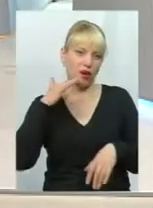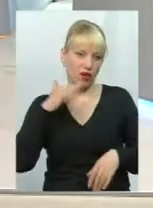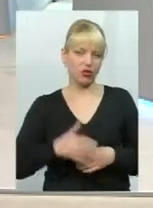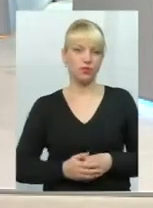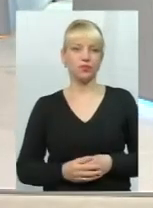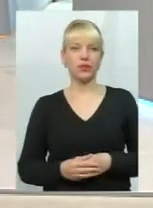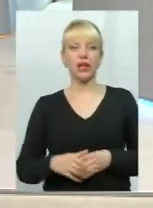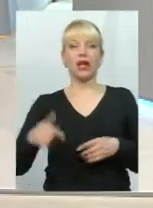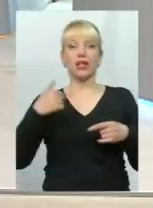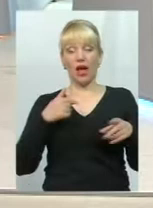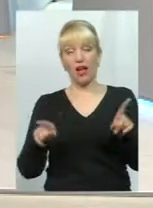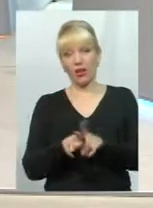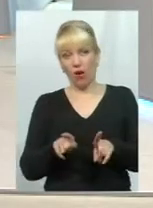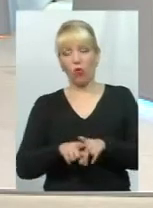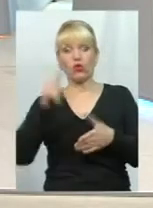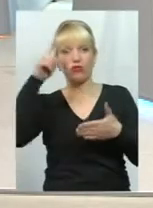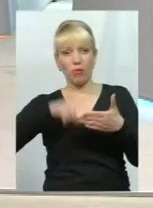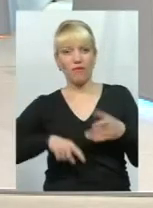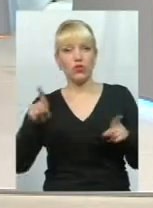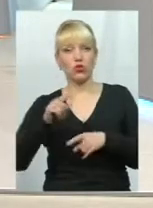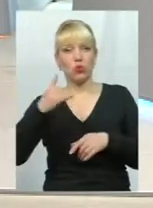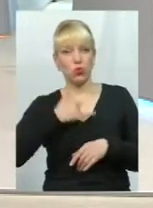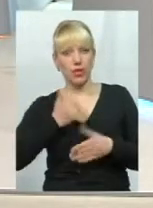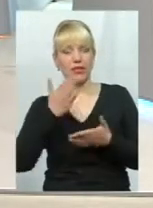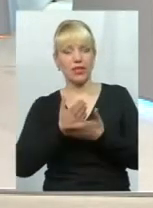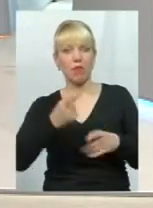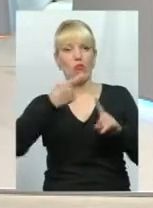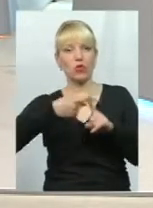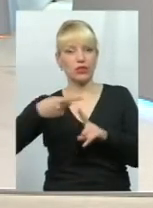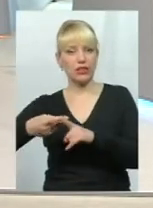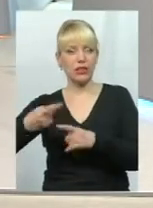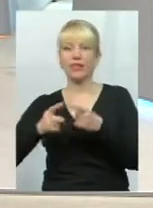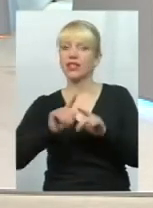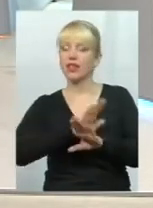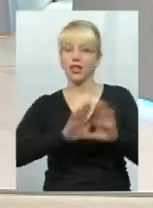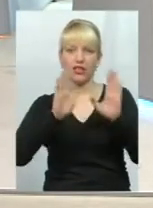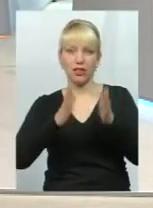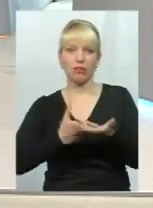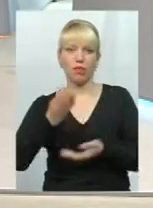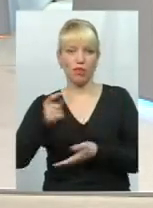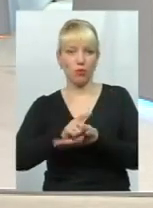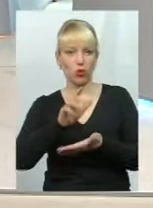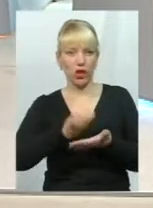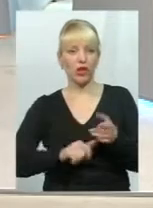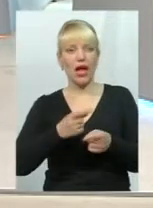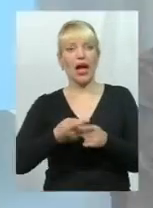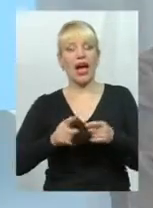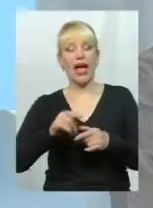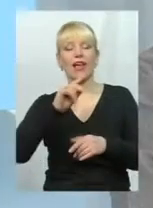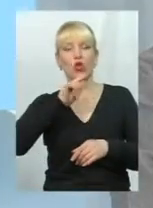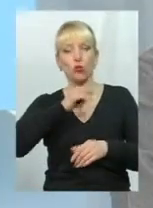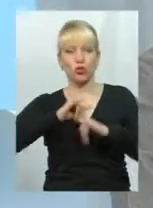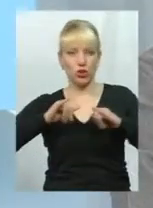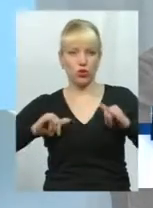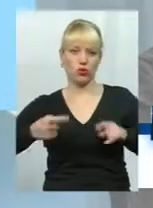Іванович. Я також впевнений, що в нас є позитив, і це не тільки сплата податків, а сам економічний розвиток,